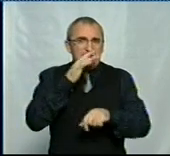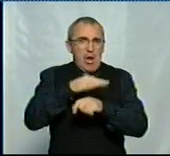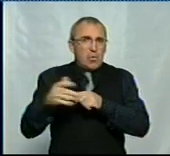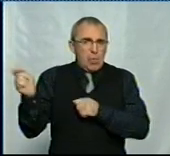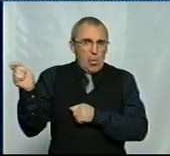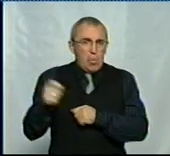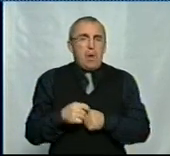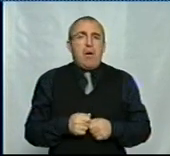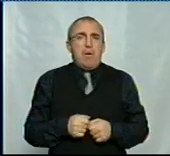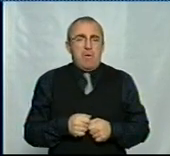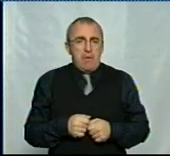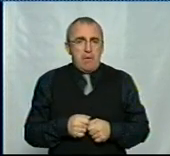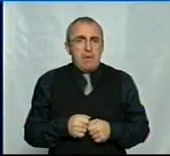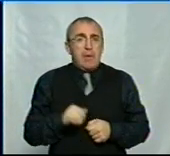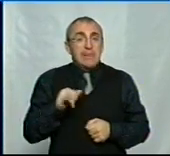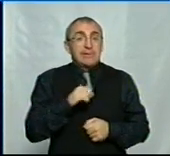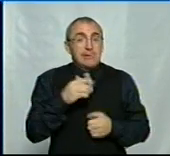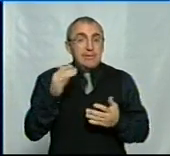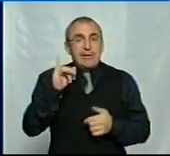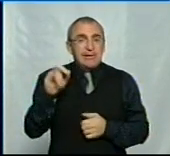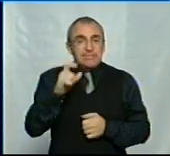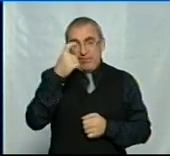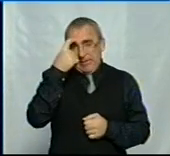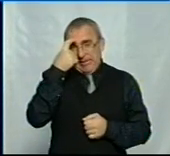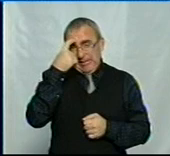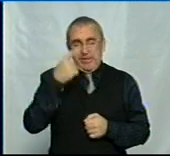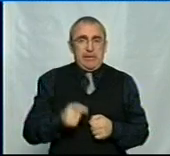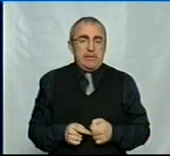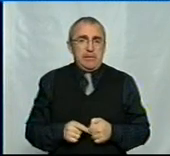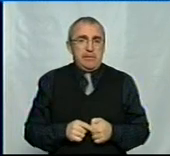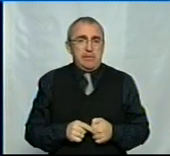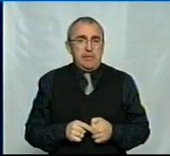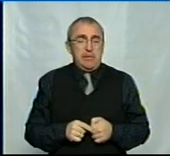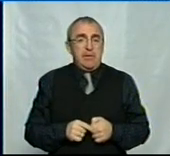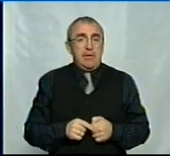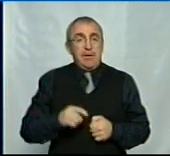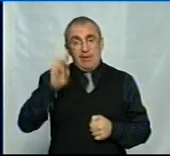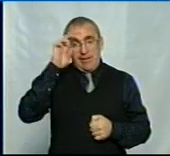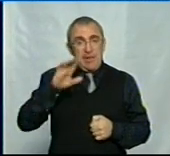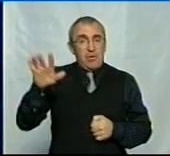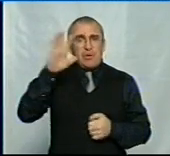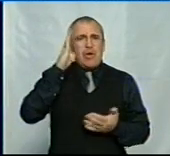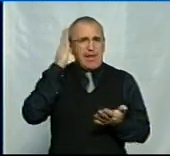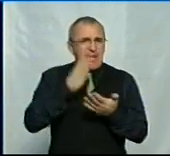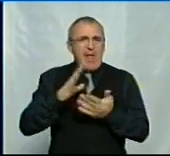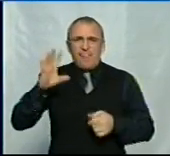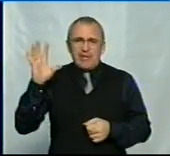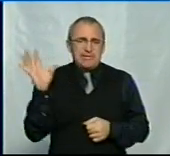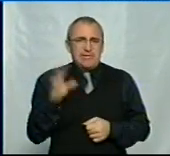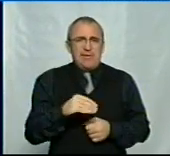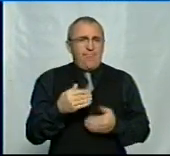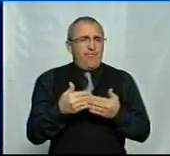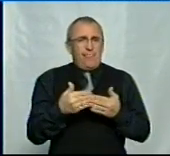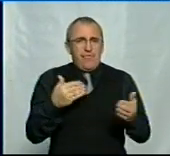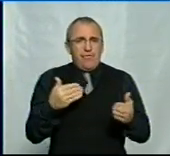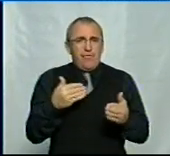З-за кордону. Так. І саме з Індії. Тобто країни, є все. Від